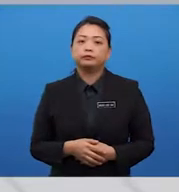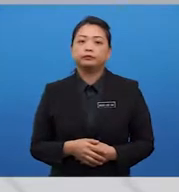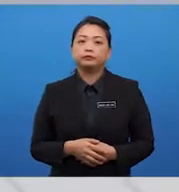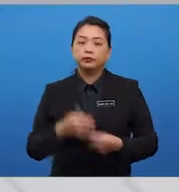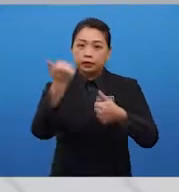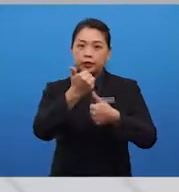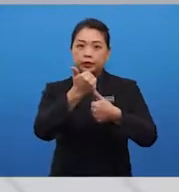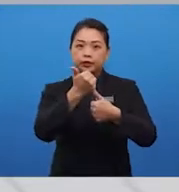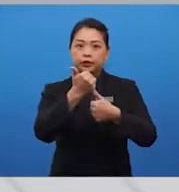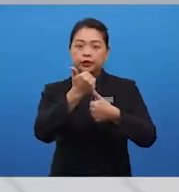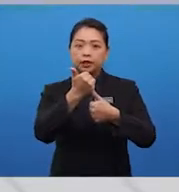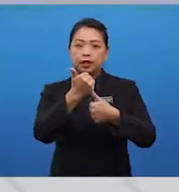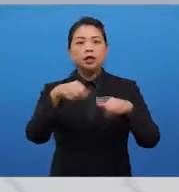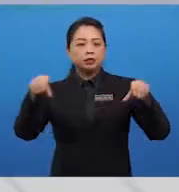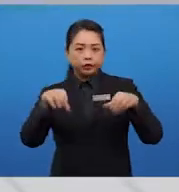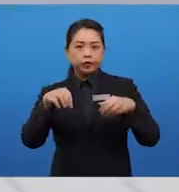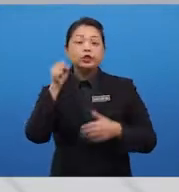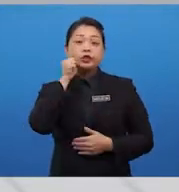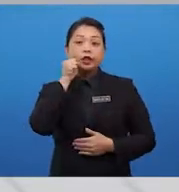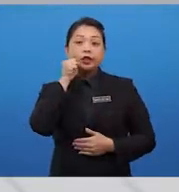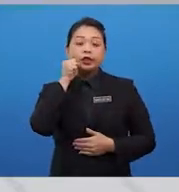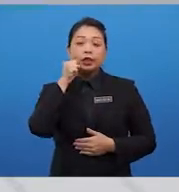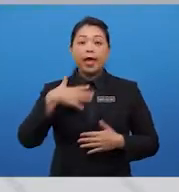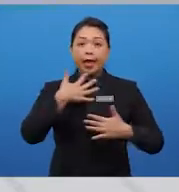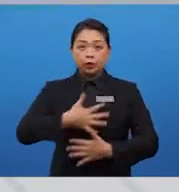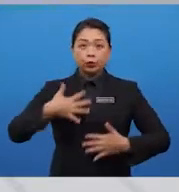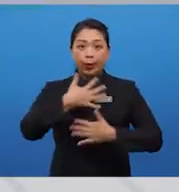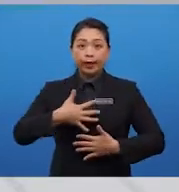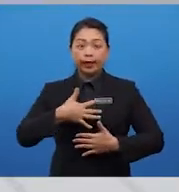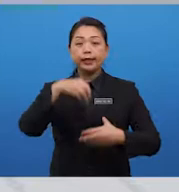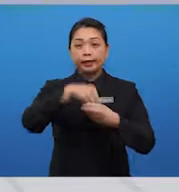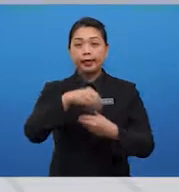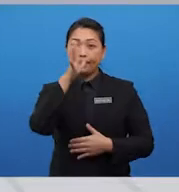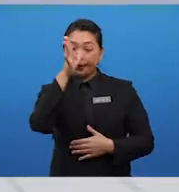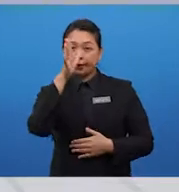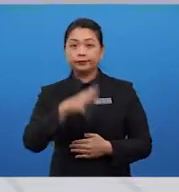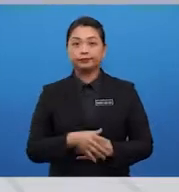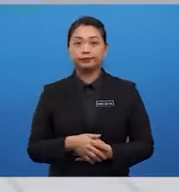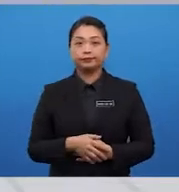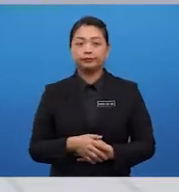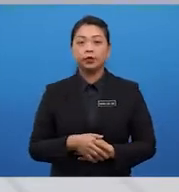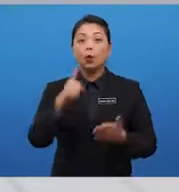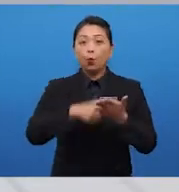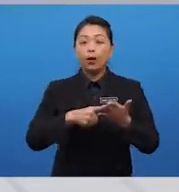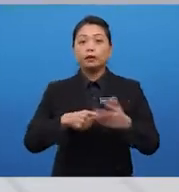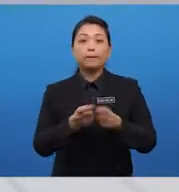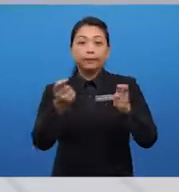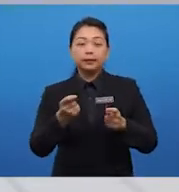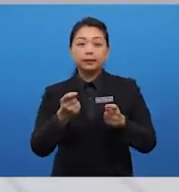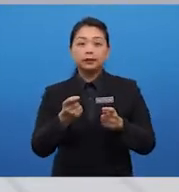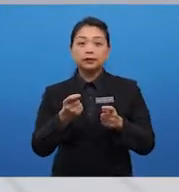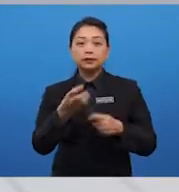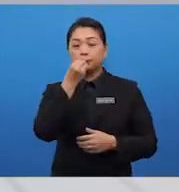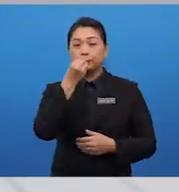did Shalini enjoy the road trip? Now, which place in Melaka was his sister's favourite? What was his